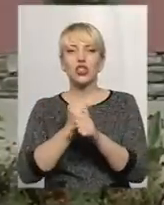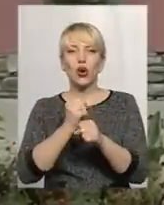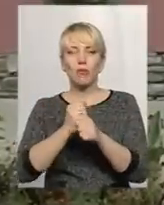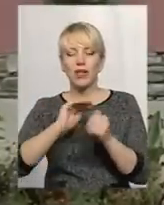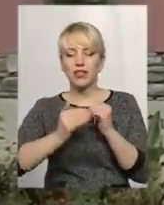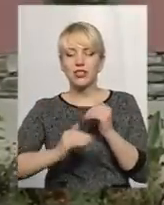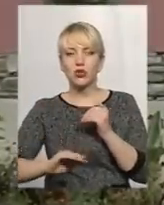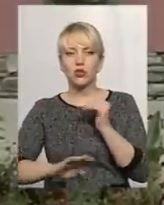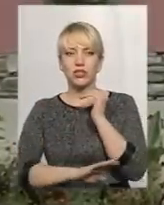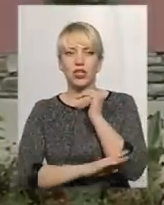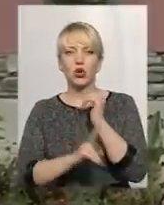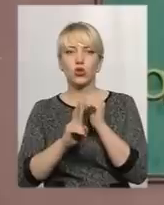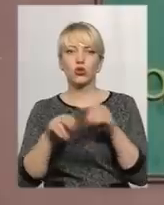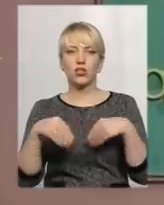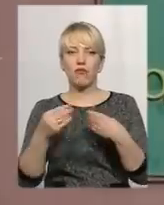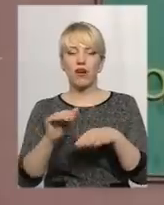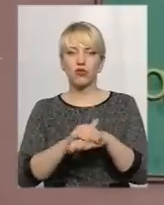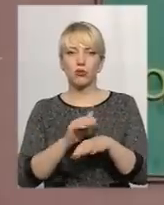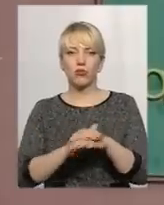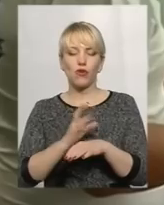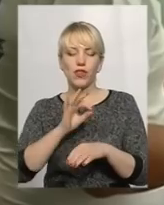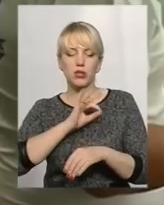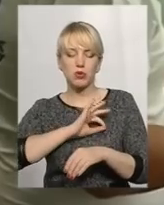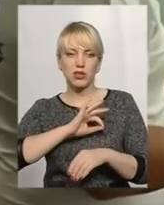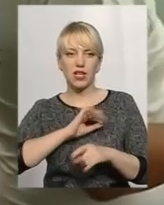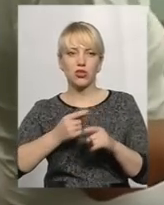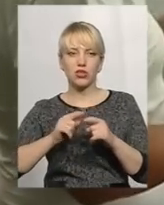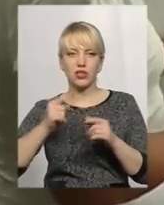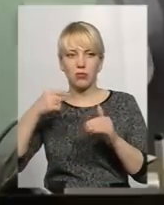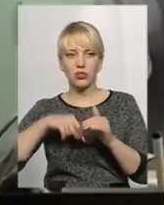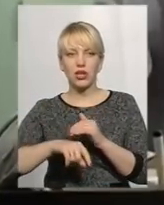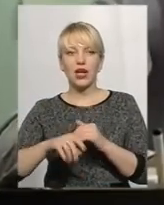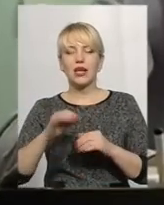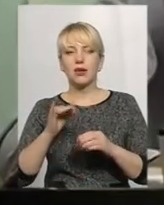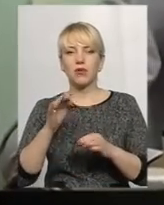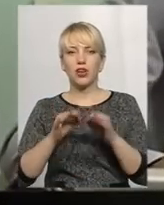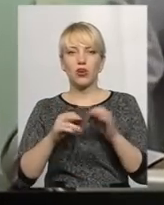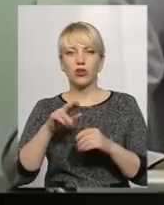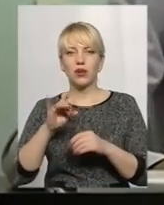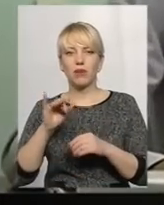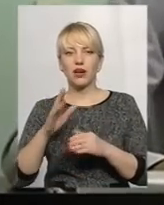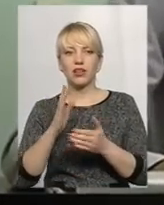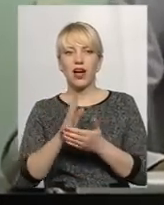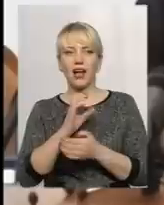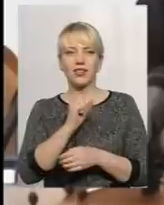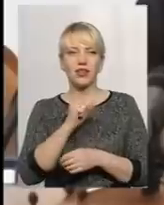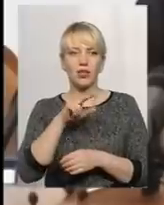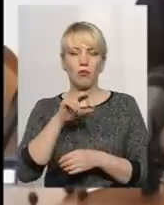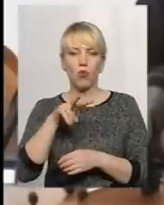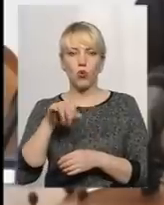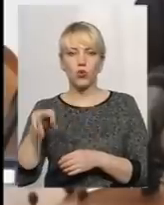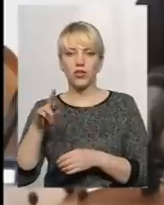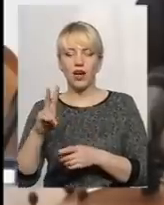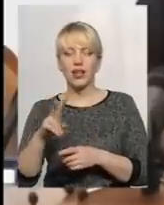добро «Континенту Плюс» на експлуатацію підземних споруд І директор Національного природного парку «Подільські ТОВ-3» Андрій Полудняк Сам